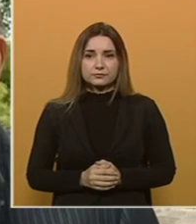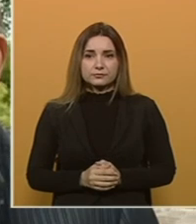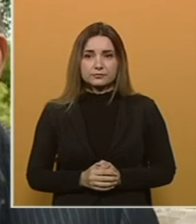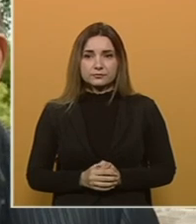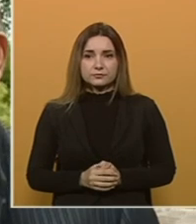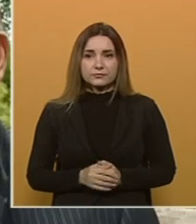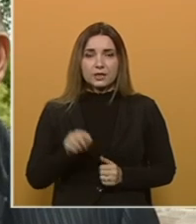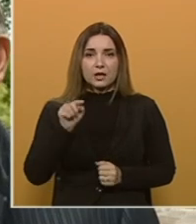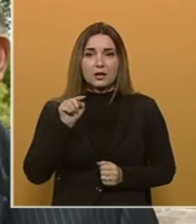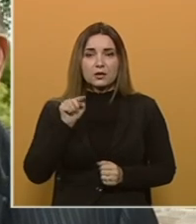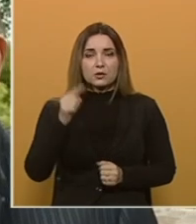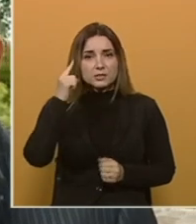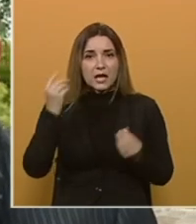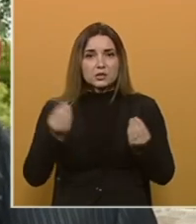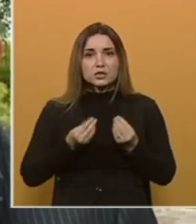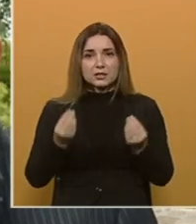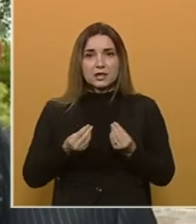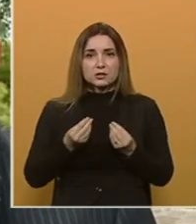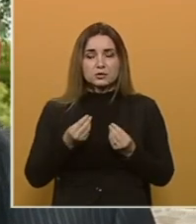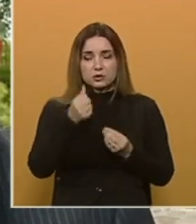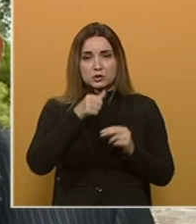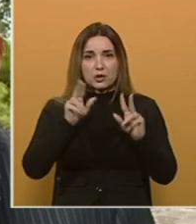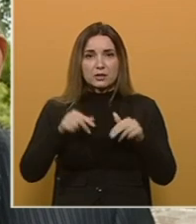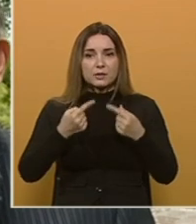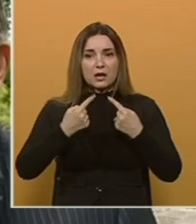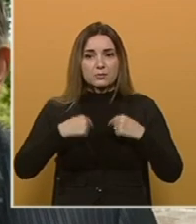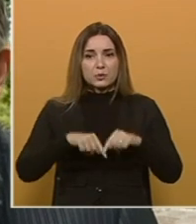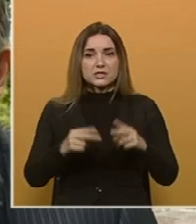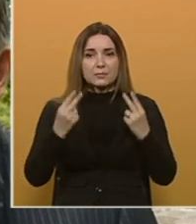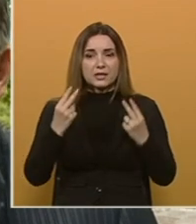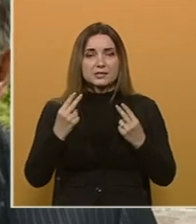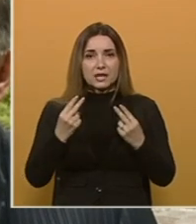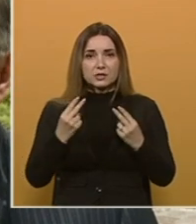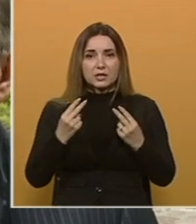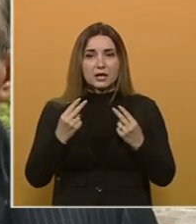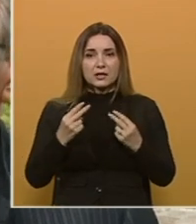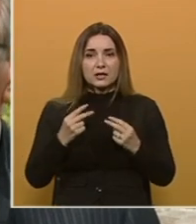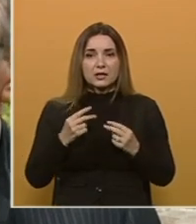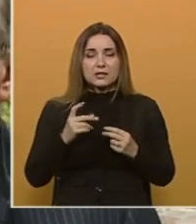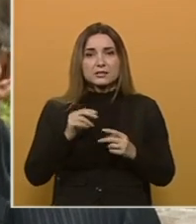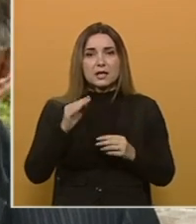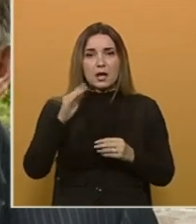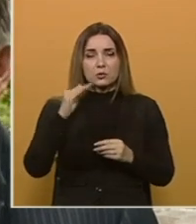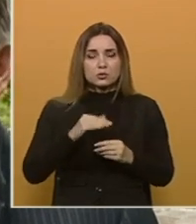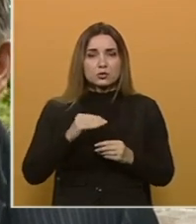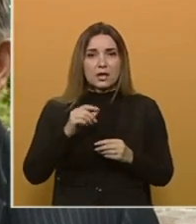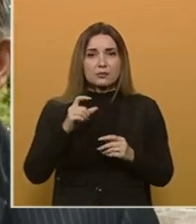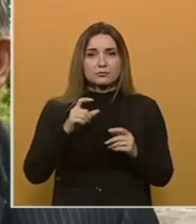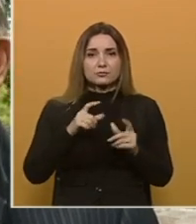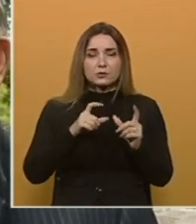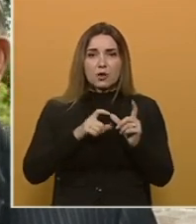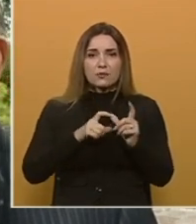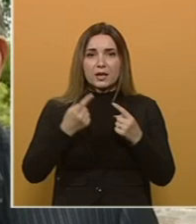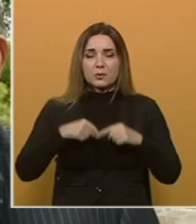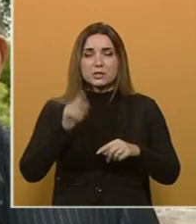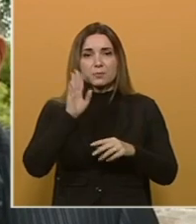To znači nešto što ima posebnu značaj i za južnje Slovene, a posebno za Bosnu